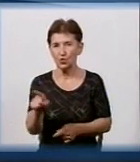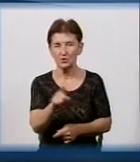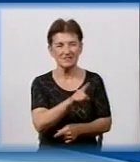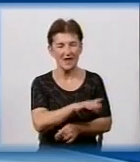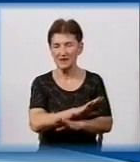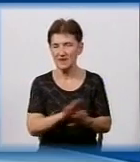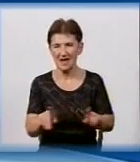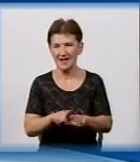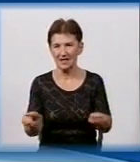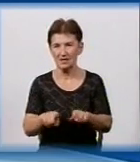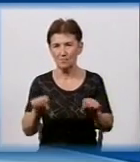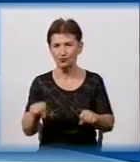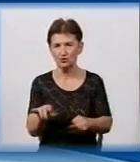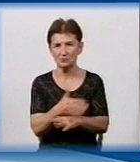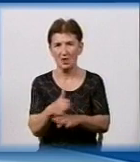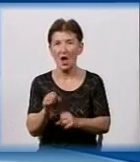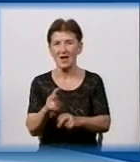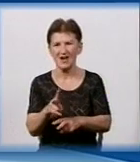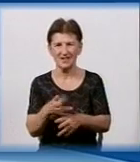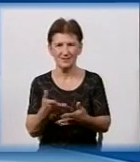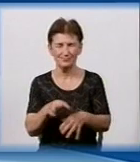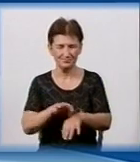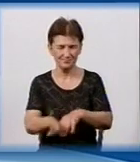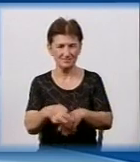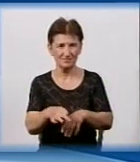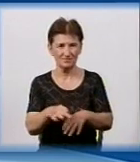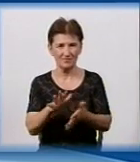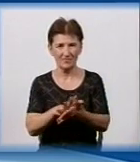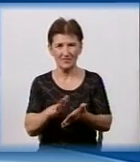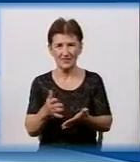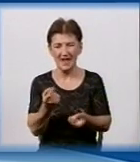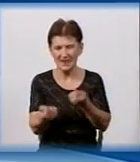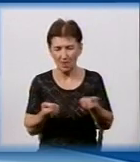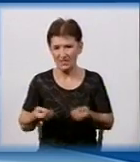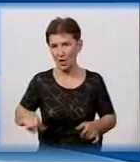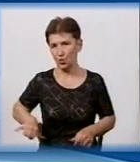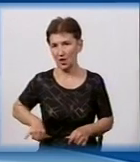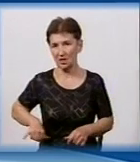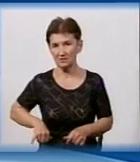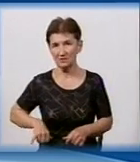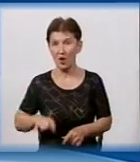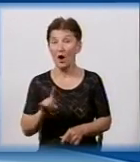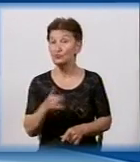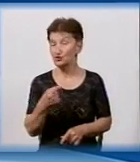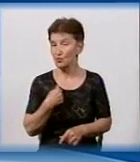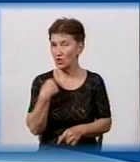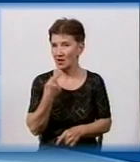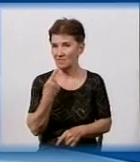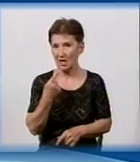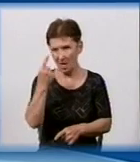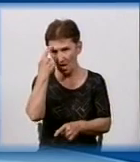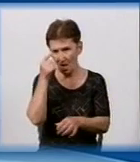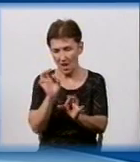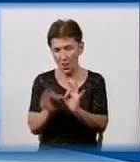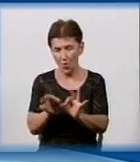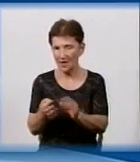-якому випадку можна кваліфікувати як вандалізм або якийсь там дрібне хуліганство, то я до чого веду? Логіка в таких діях